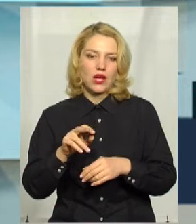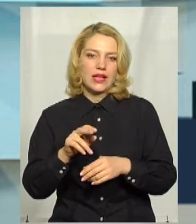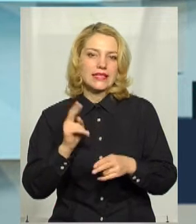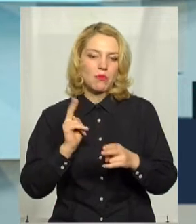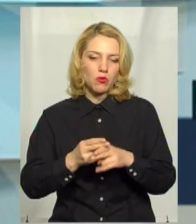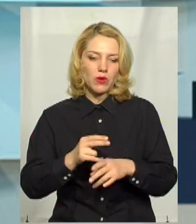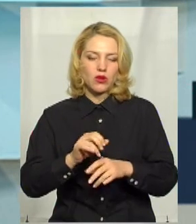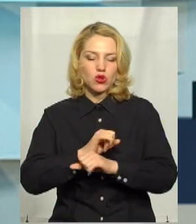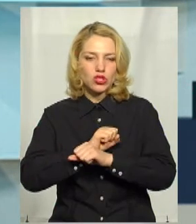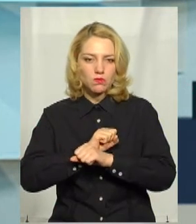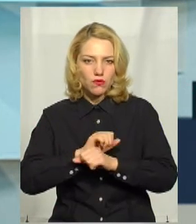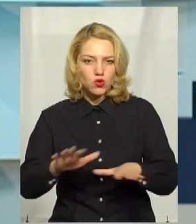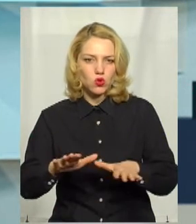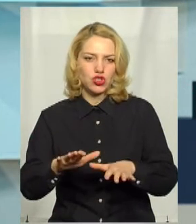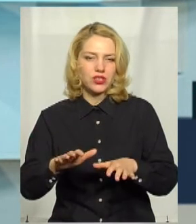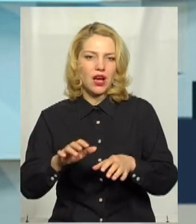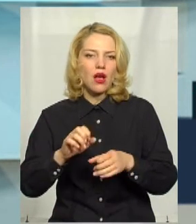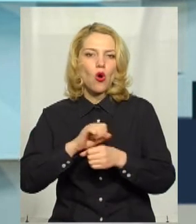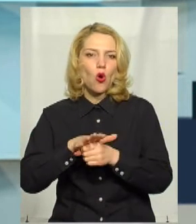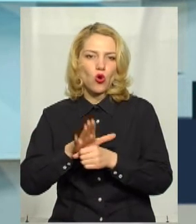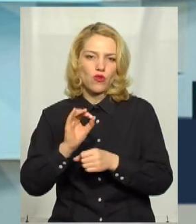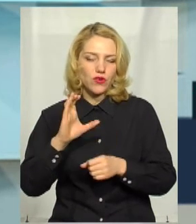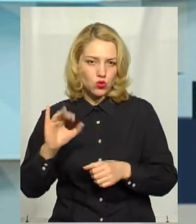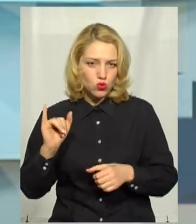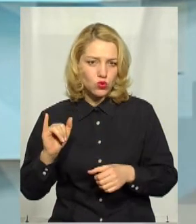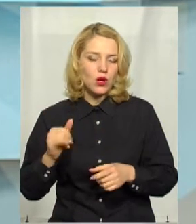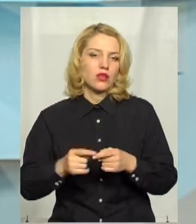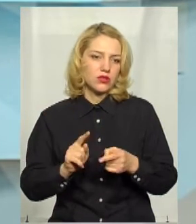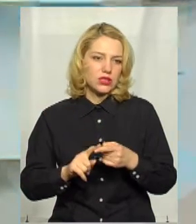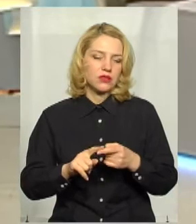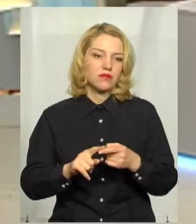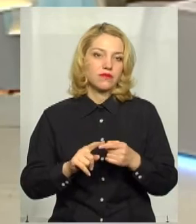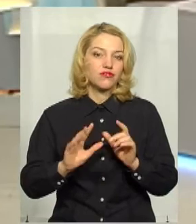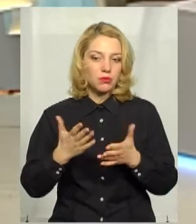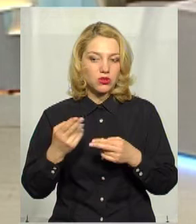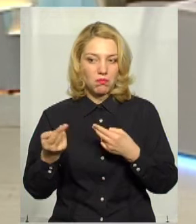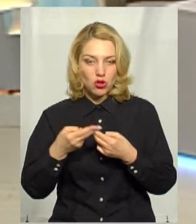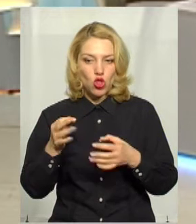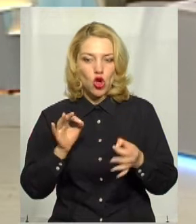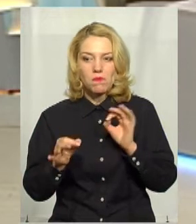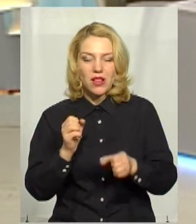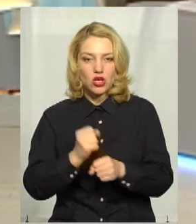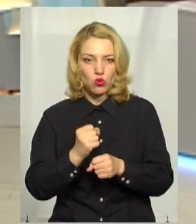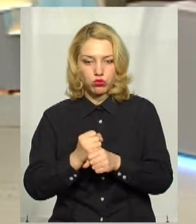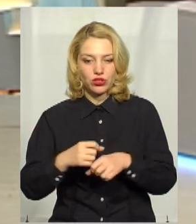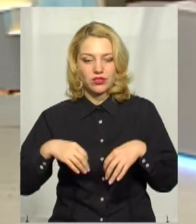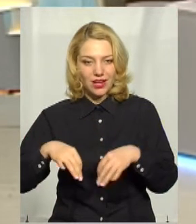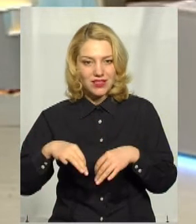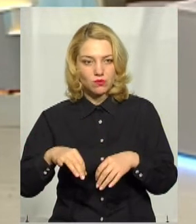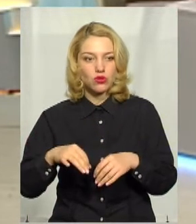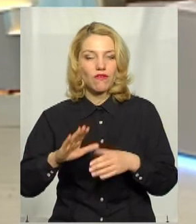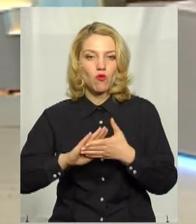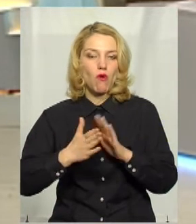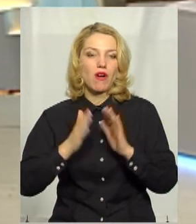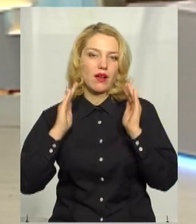будуть відбуватися. Тобто випадки перешкоджання нормальній роботи громадського транспорту в умовах